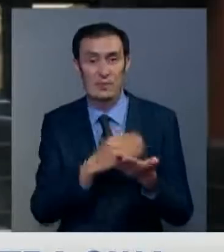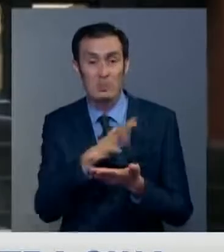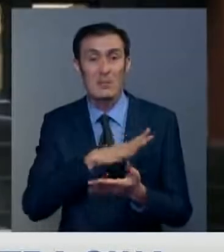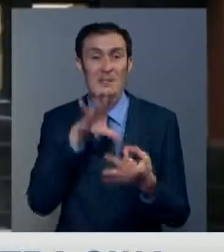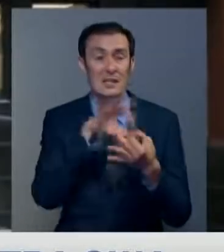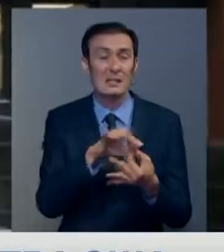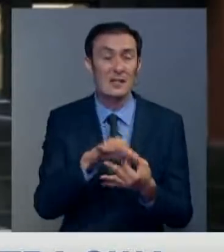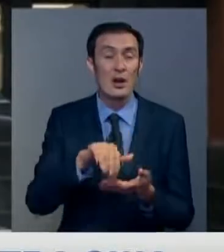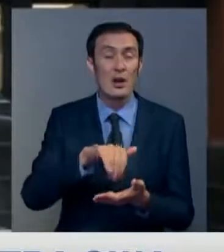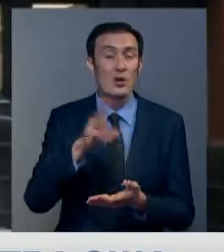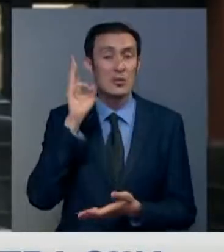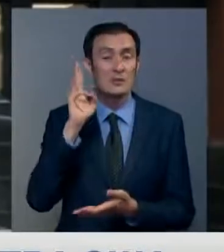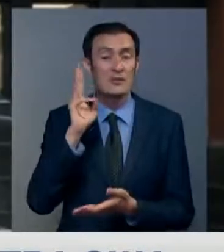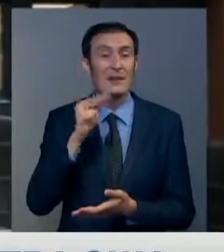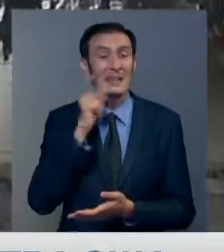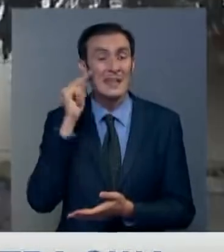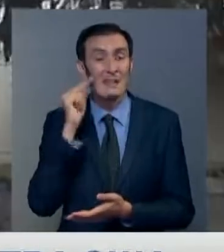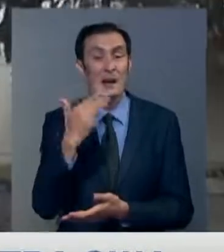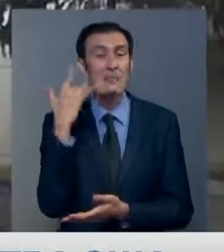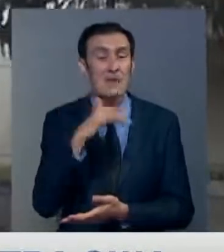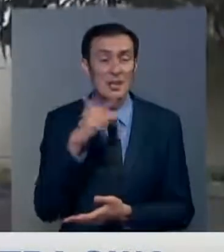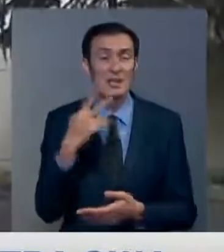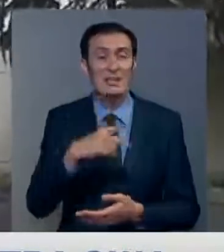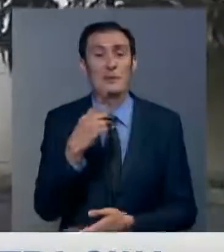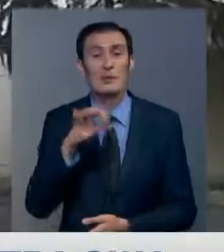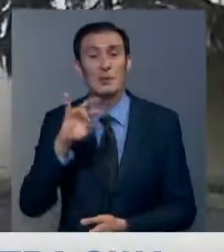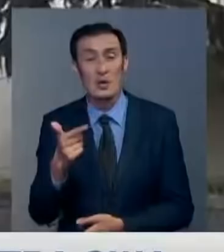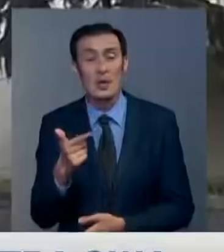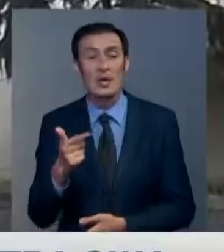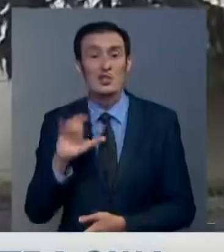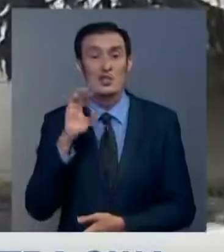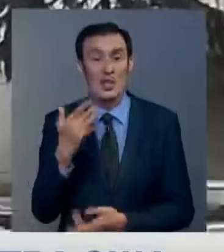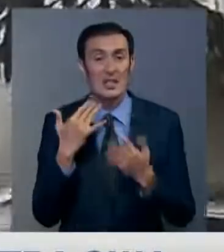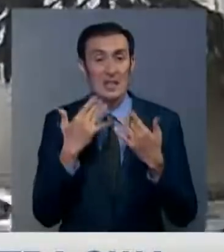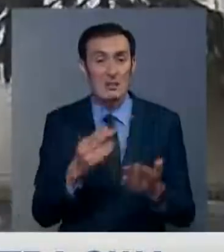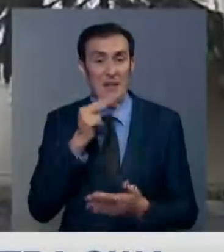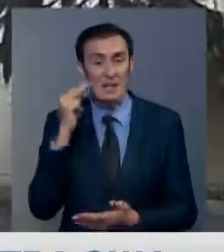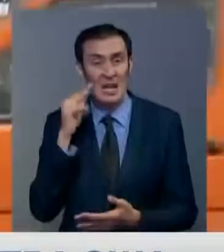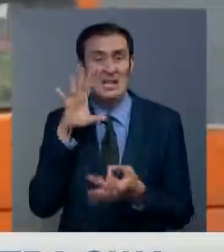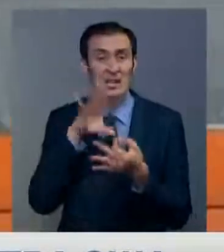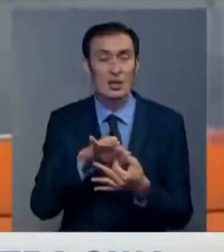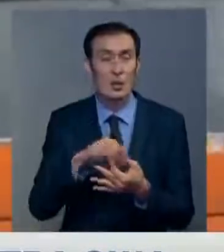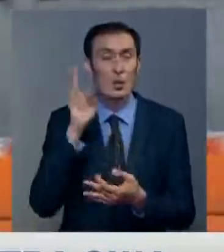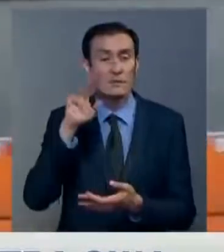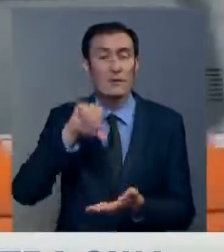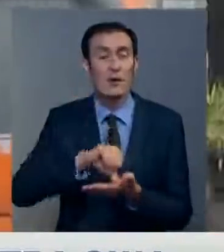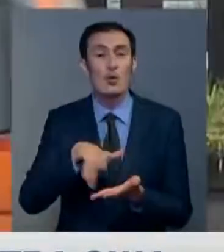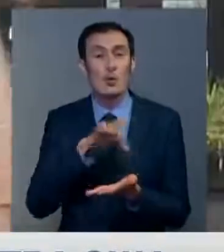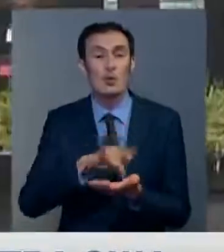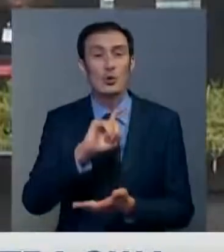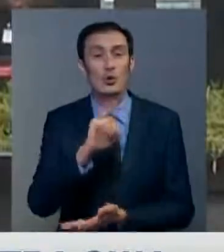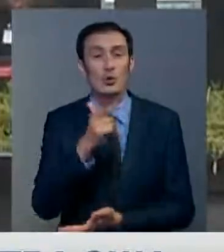закрытие генконсульства КНР в Хьюстоне. Напомню, 21 июля власти США потребовали от Китая закрыть генконсульство в Хьюстоне,